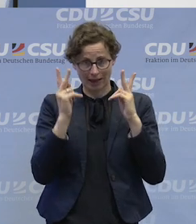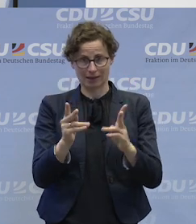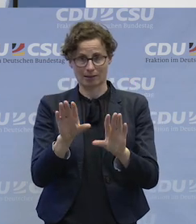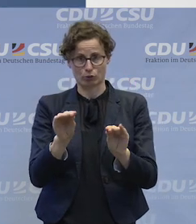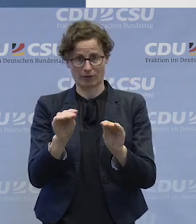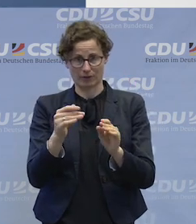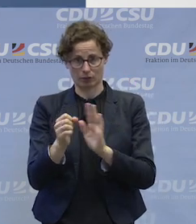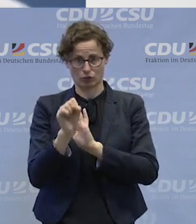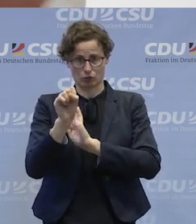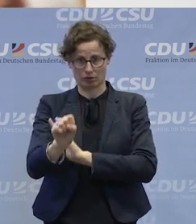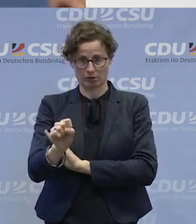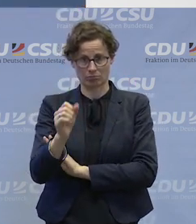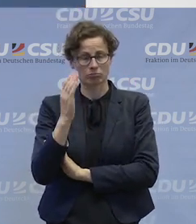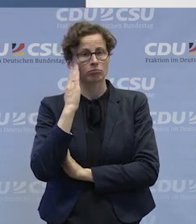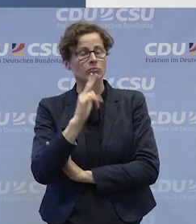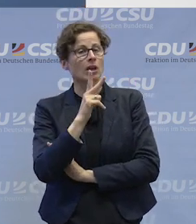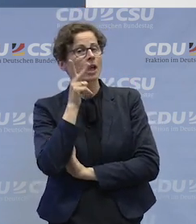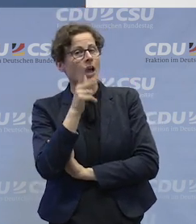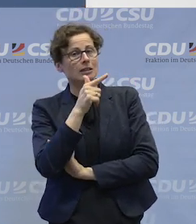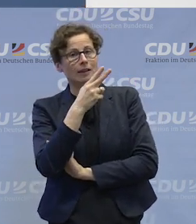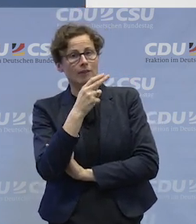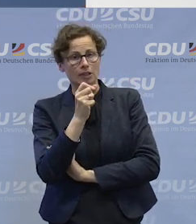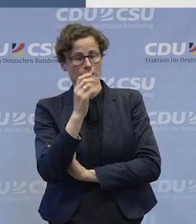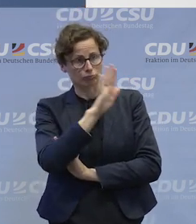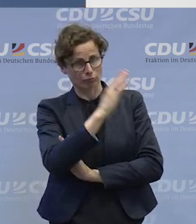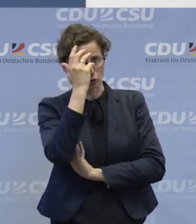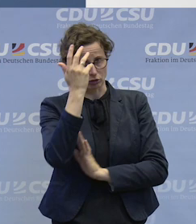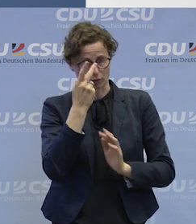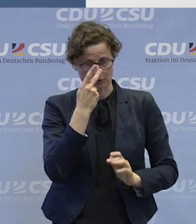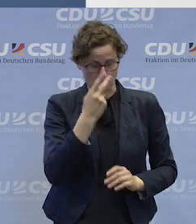für Sie? Wie soll das aussehen nach Ihren Vorstellungen?